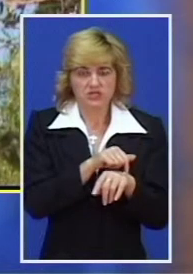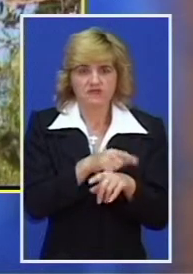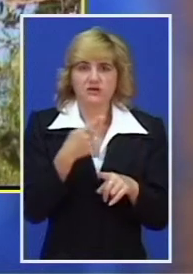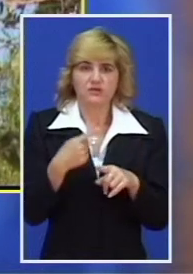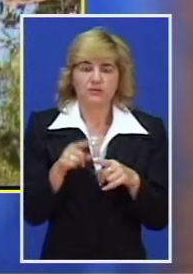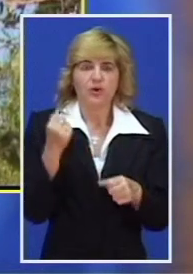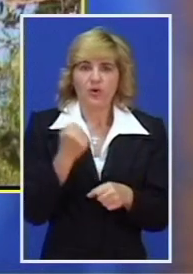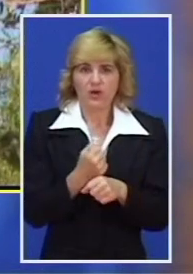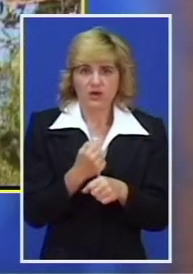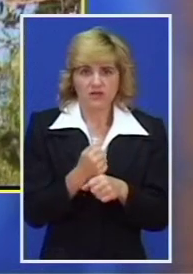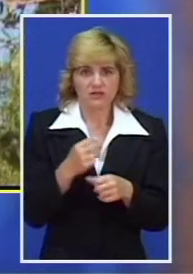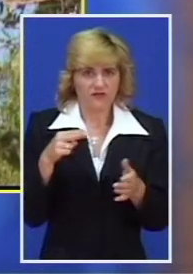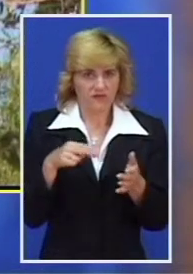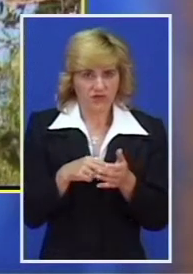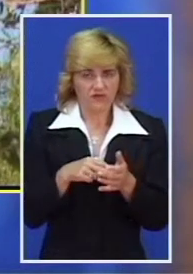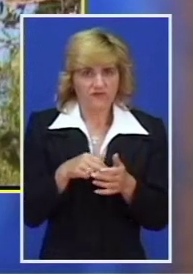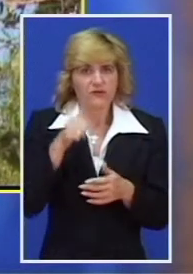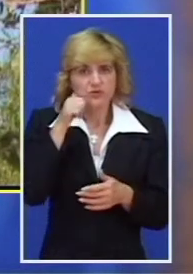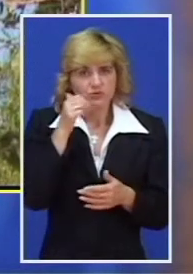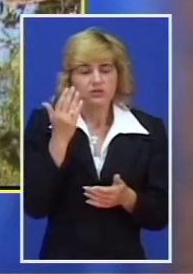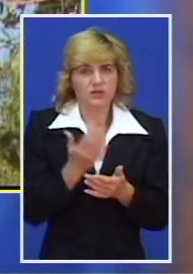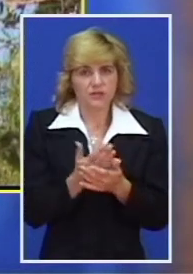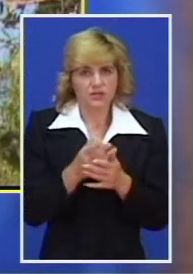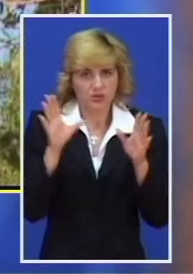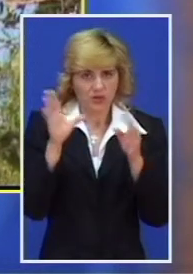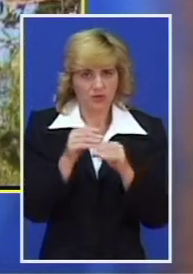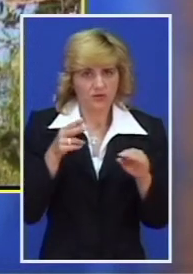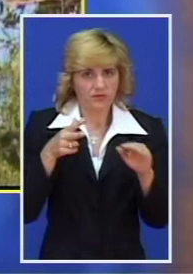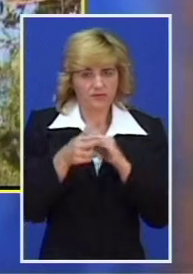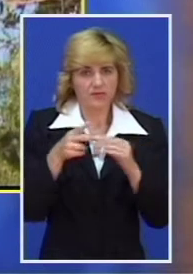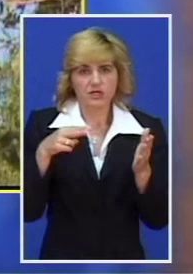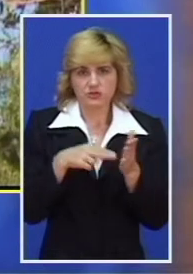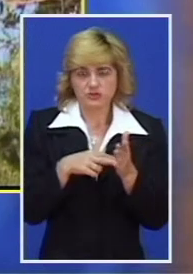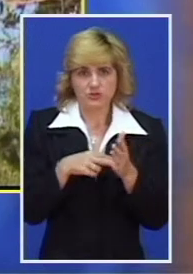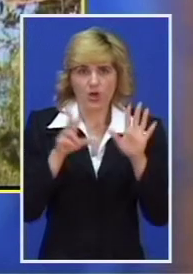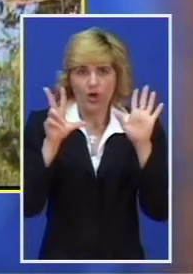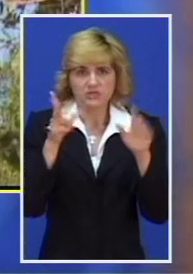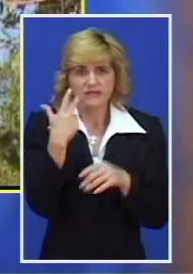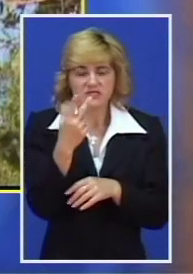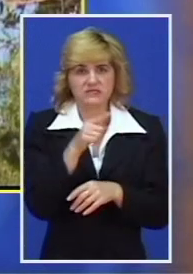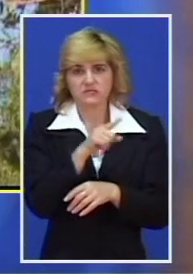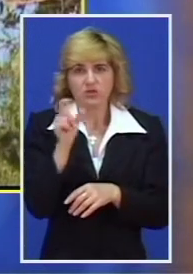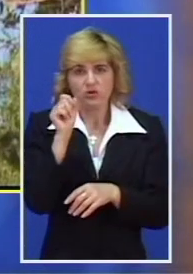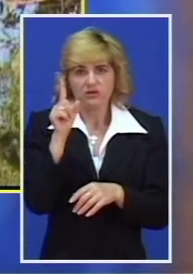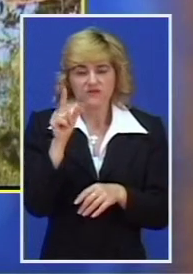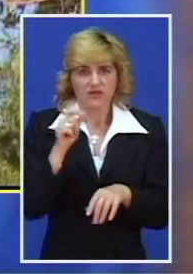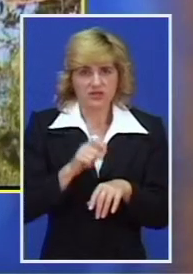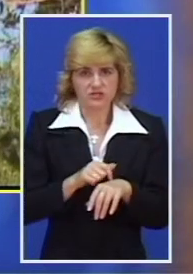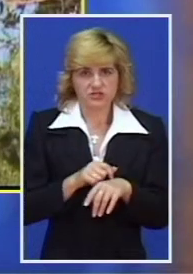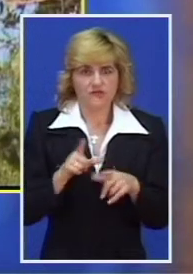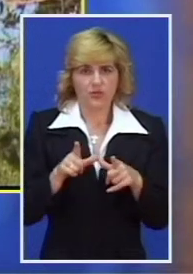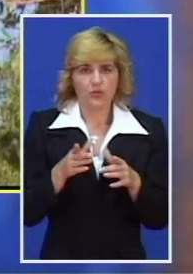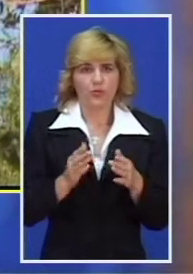radova na elektroenergetskim objektima, sutra će doći do prekida o isporuci električne energije u vremenu od 8.30 do 12 časova u naselju